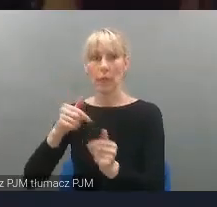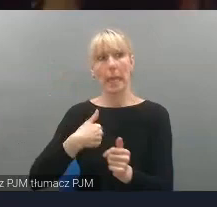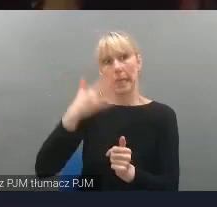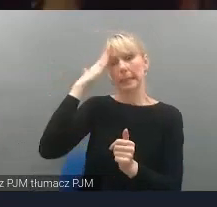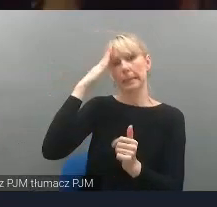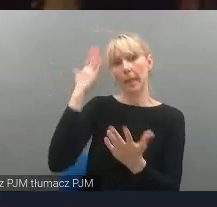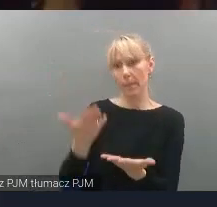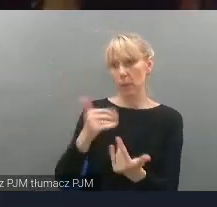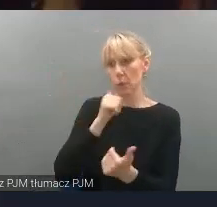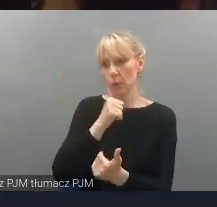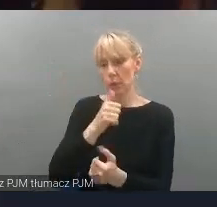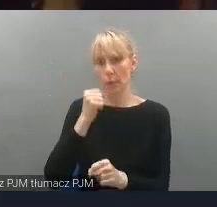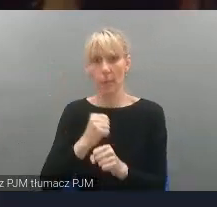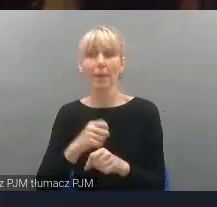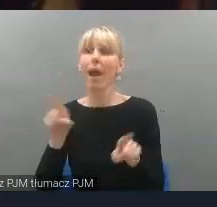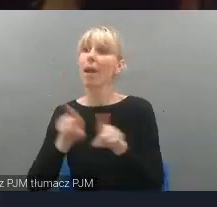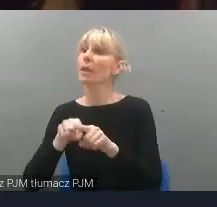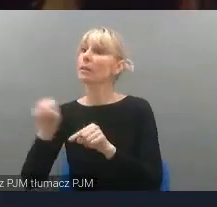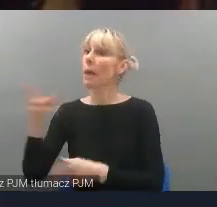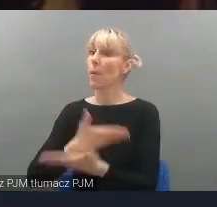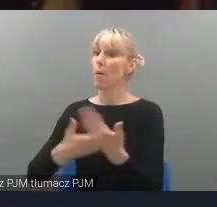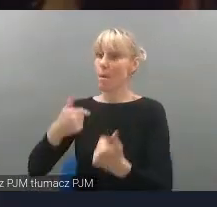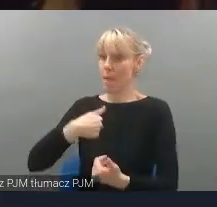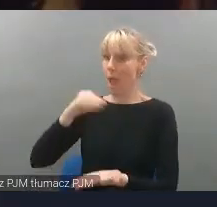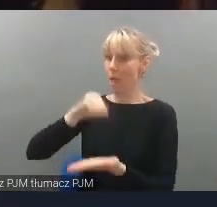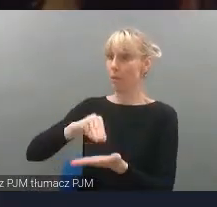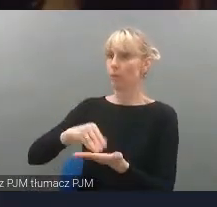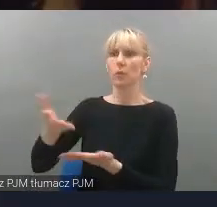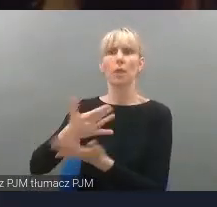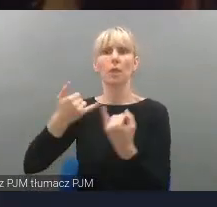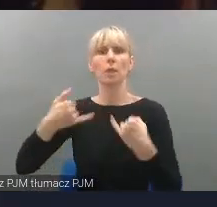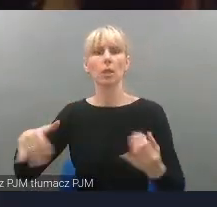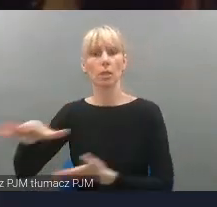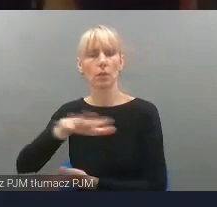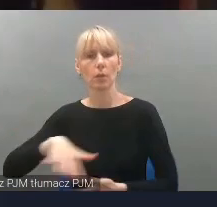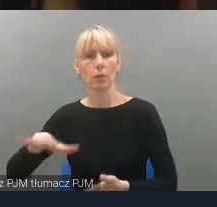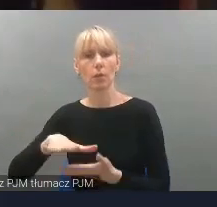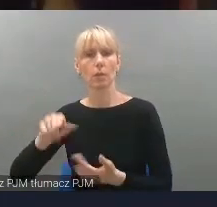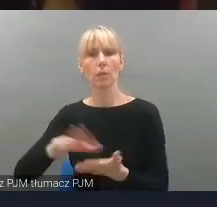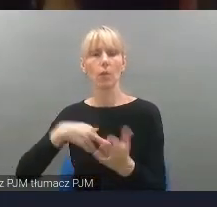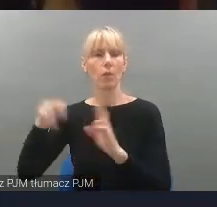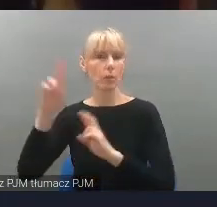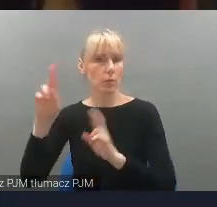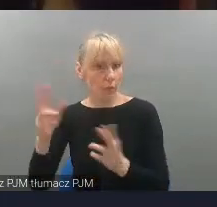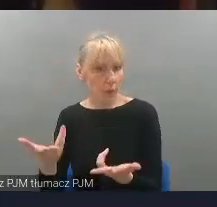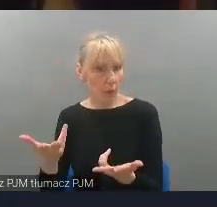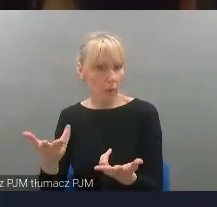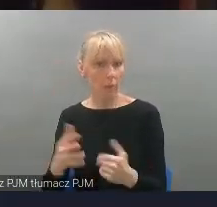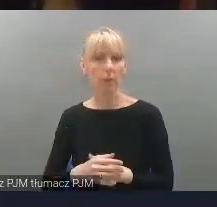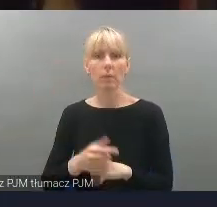w obszarze, w tym przypadku obszarze dźwiękowym. Jest to dla mnie bardzo cenna lekcja i bardzo cenne doświadczenie, które